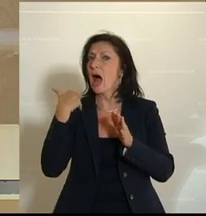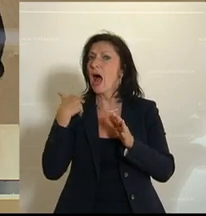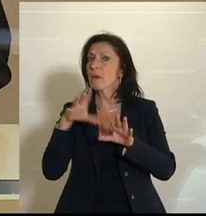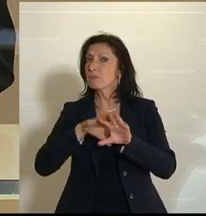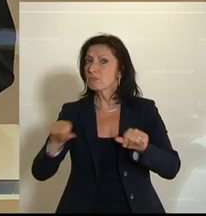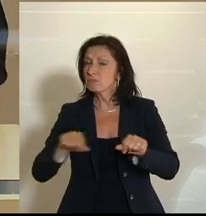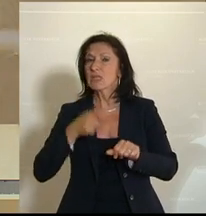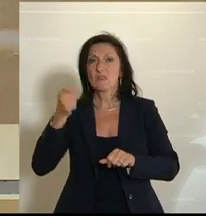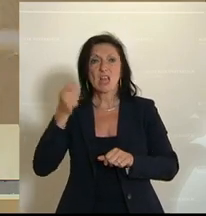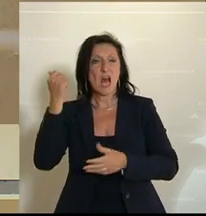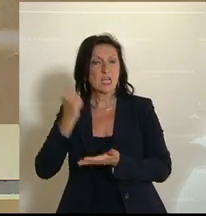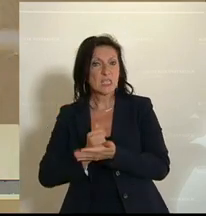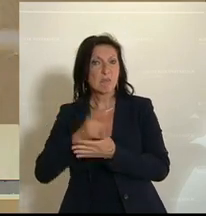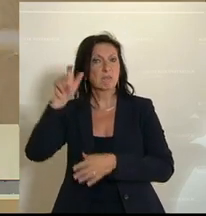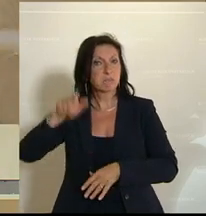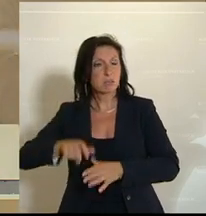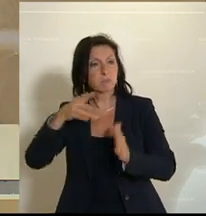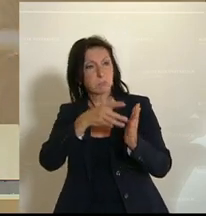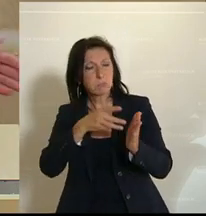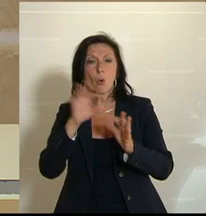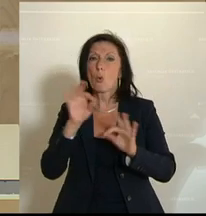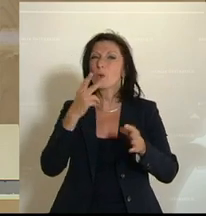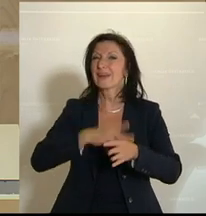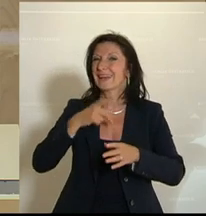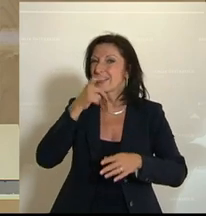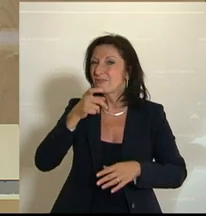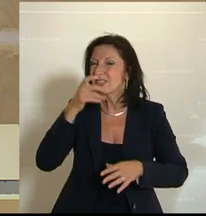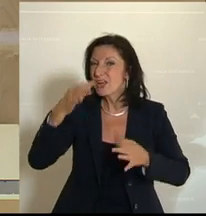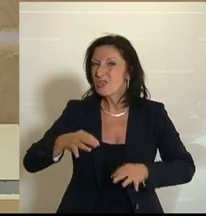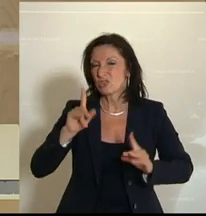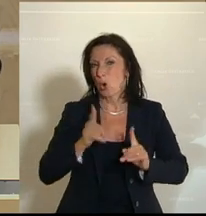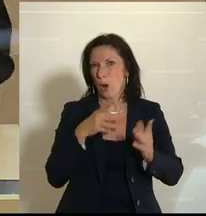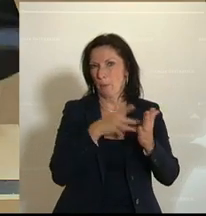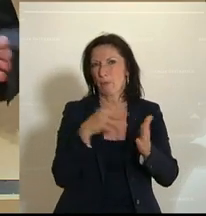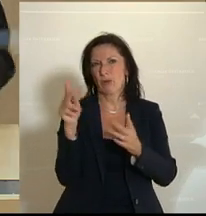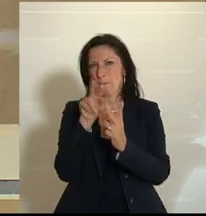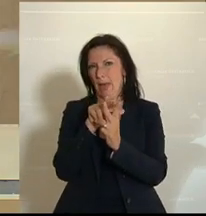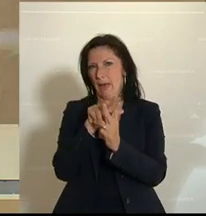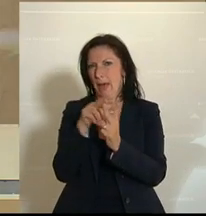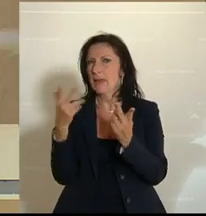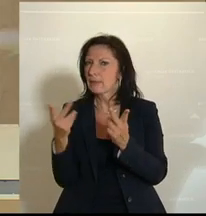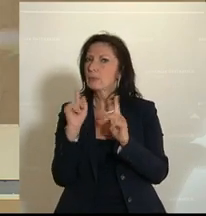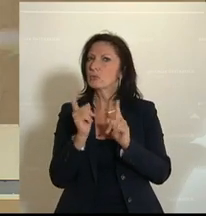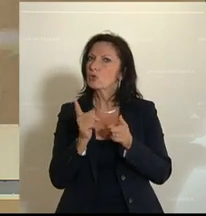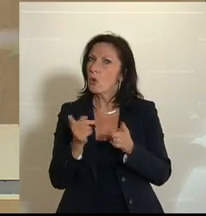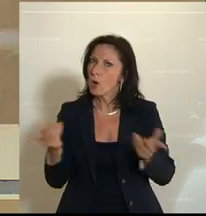Prüforgan des Finanzamtes oder eines Krankenversicherungsträgers diese Prüfungen macht und hier entsprechend